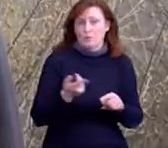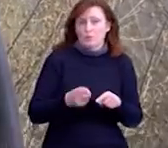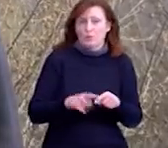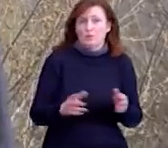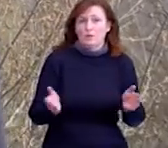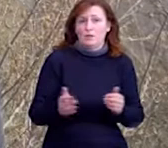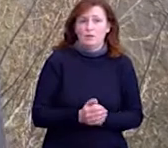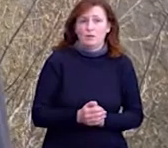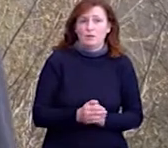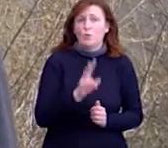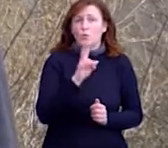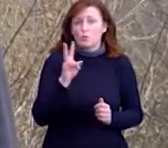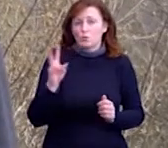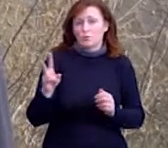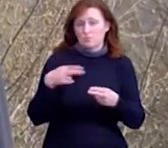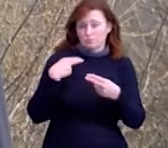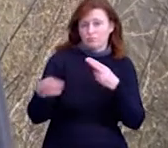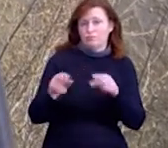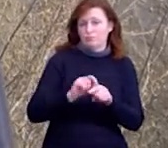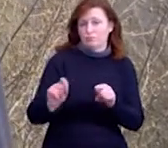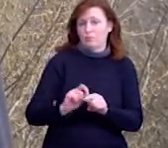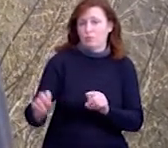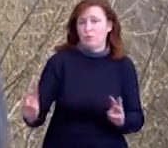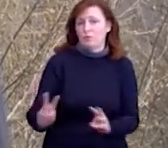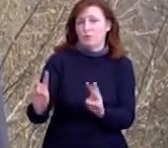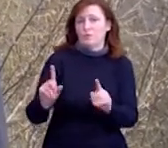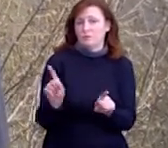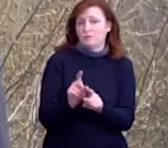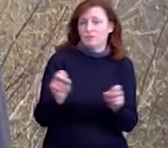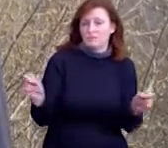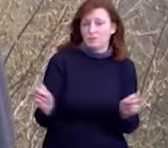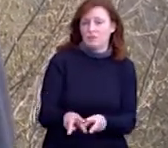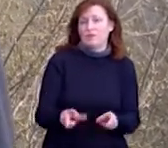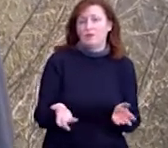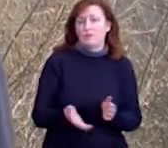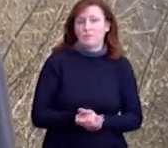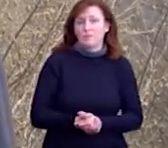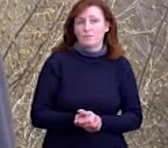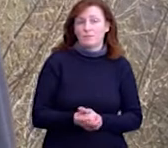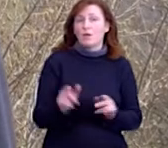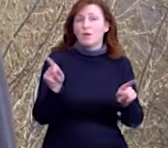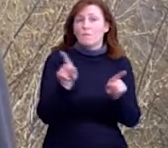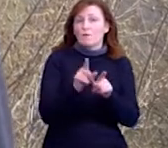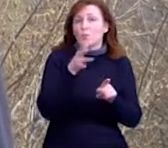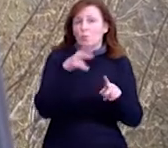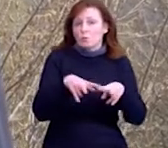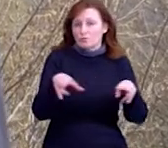чіто планомерні підпали. Таке впечатлення, що вони були зроблені практично в одне і теж час.